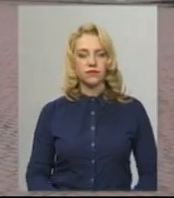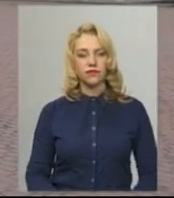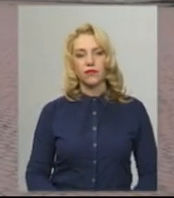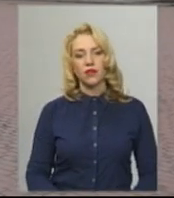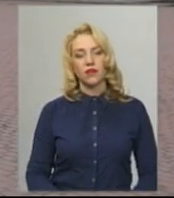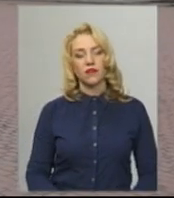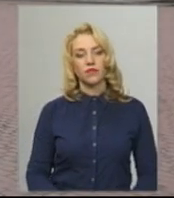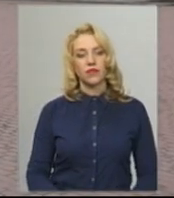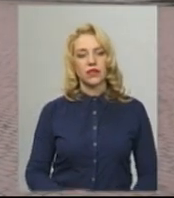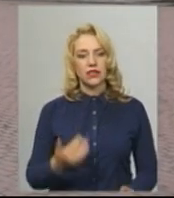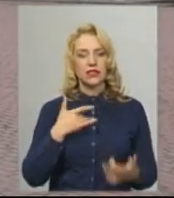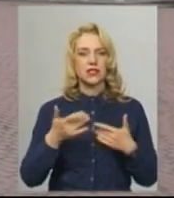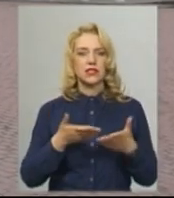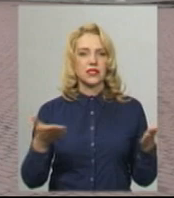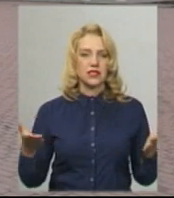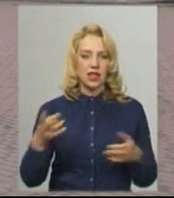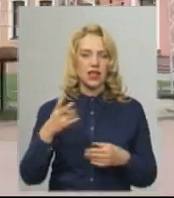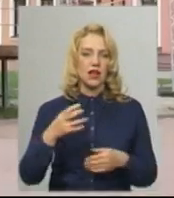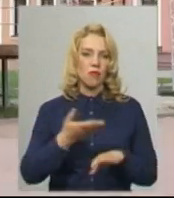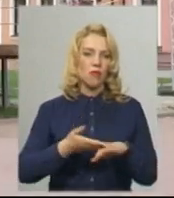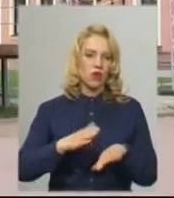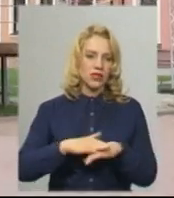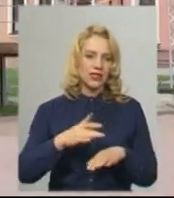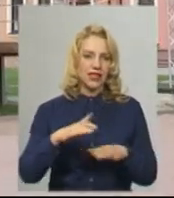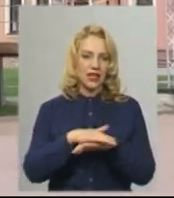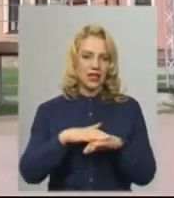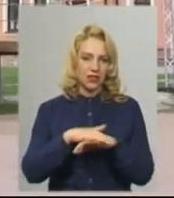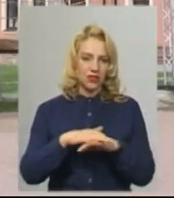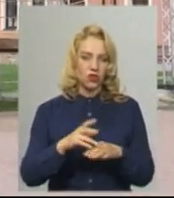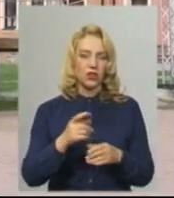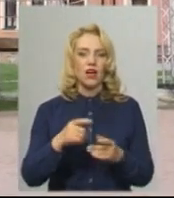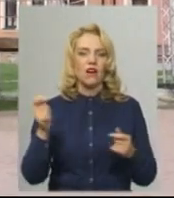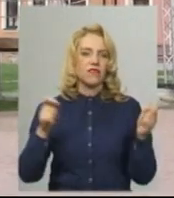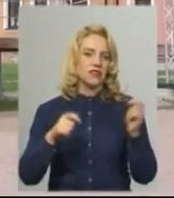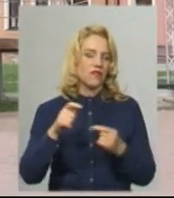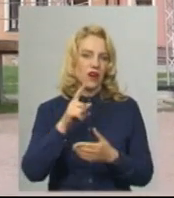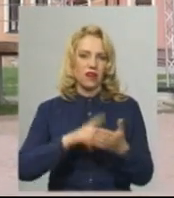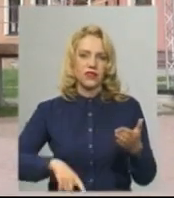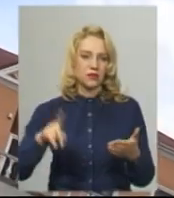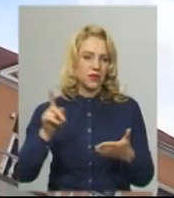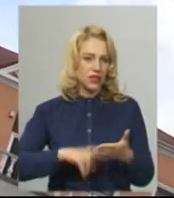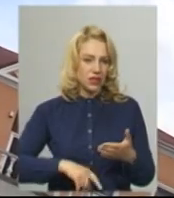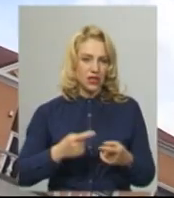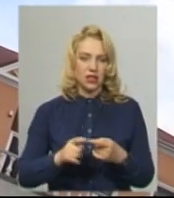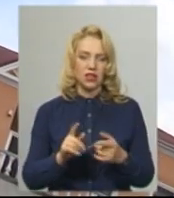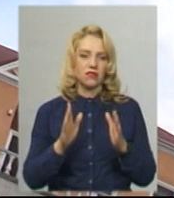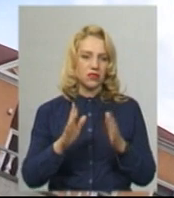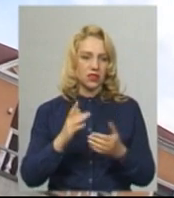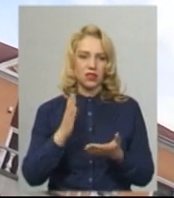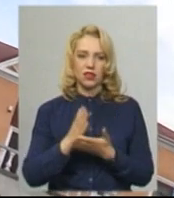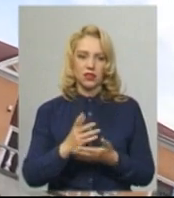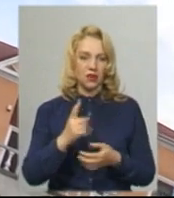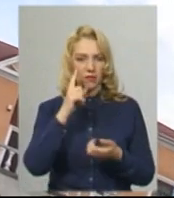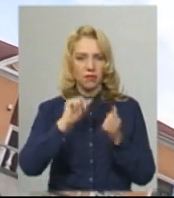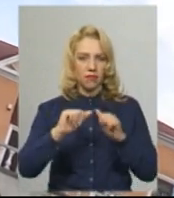Сцена на площі Польський ринок у Кам'янці-Подільському порожня. Фестивалі відмінені. Замість гостей біля старовинної ратуші – лише пам'ятник туристу роззяві.